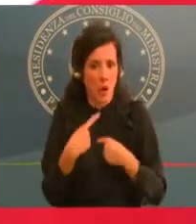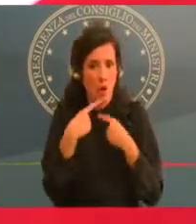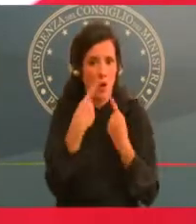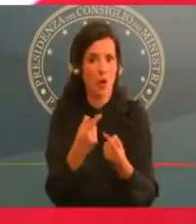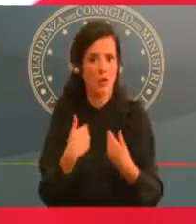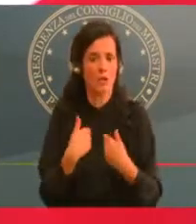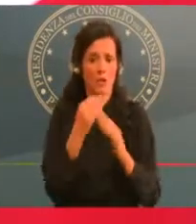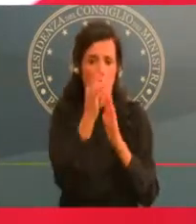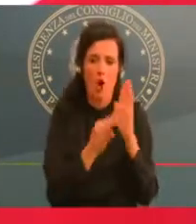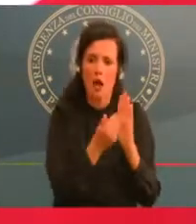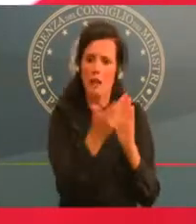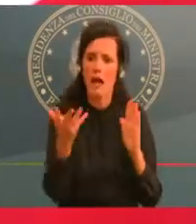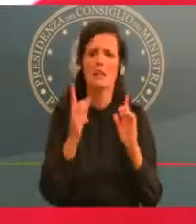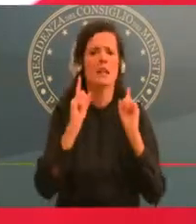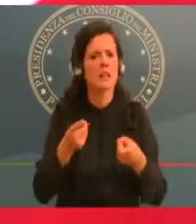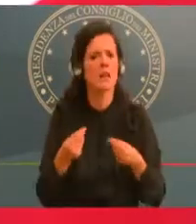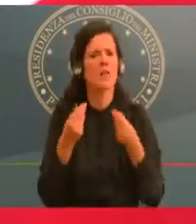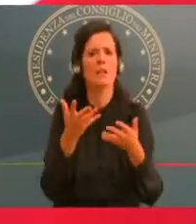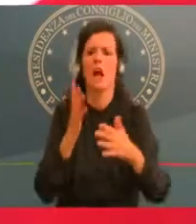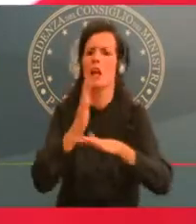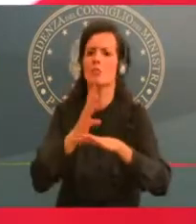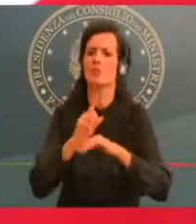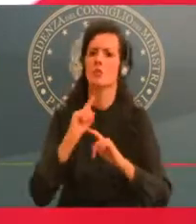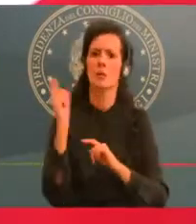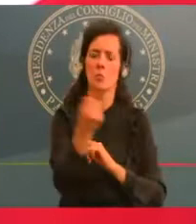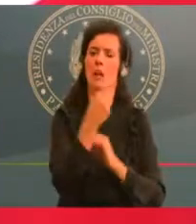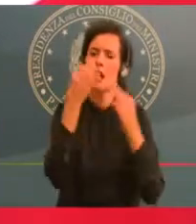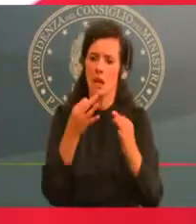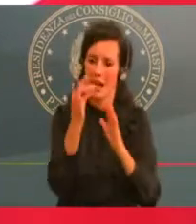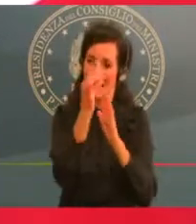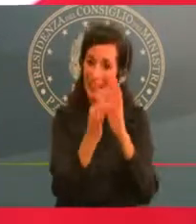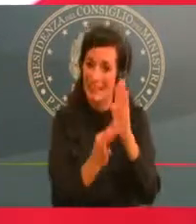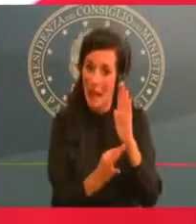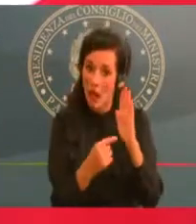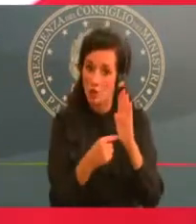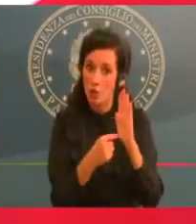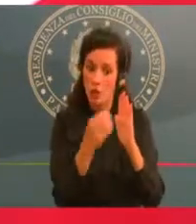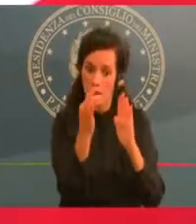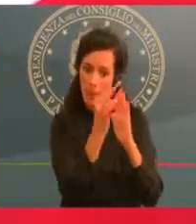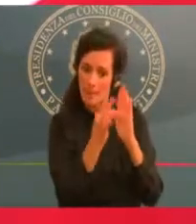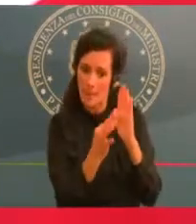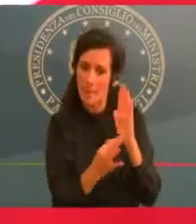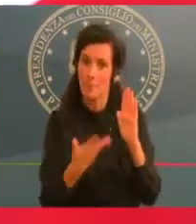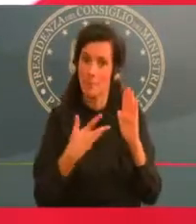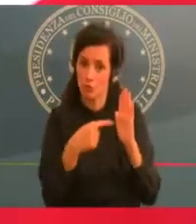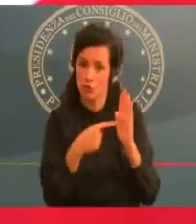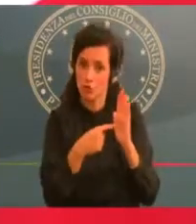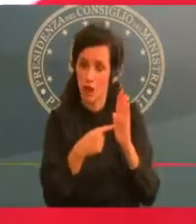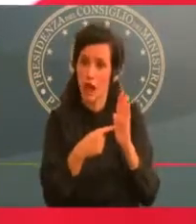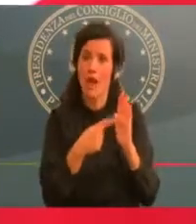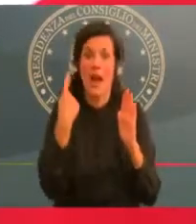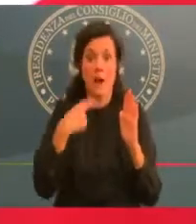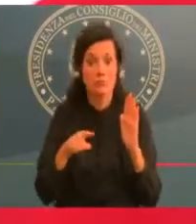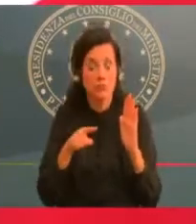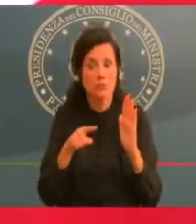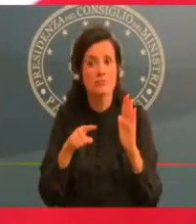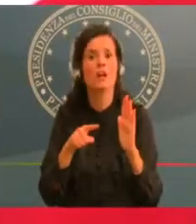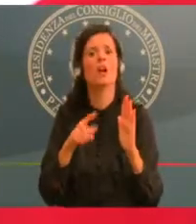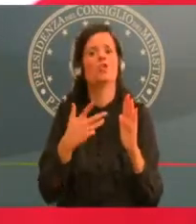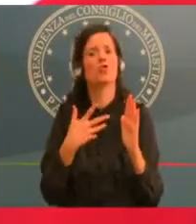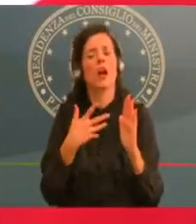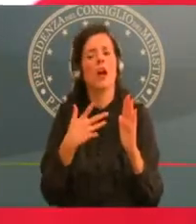in termini di accountability, ci sia la trasparenza e siano accessibili anche questi indicatori, questi